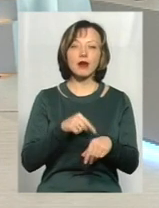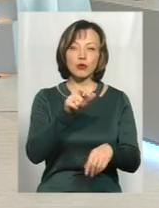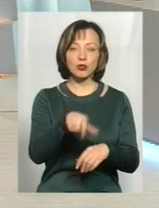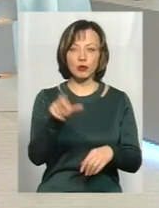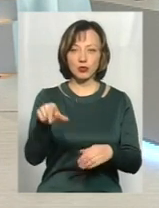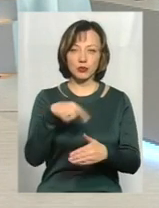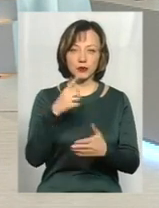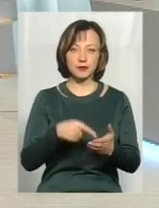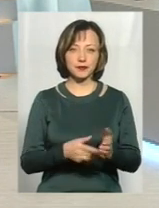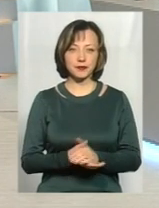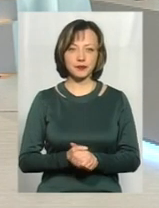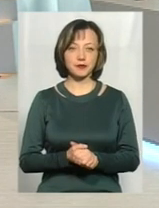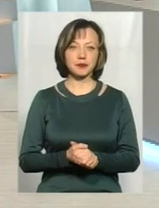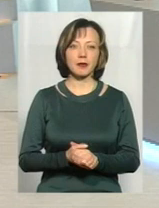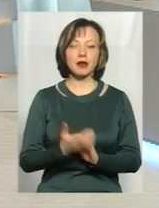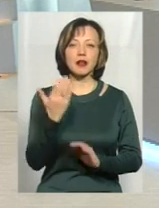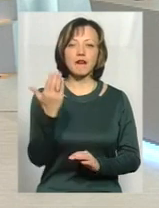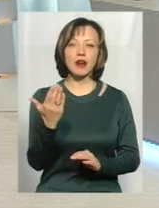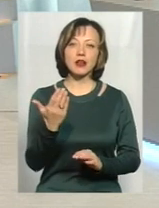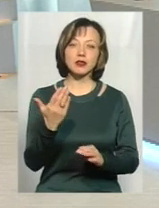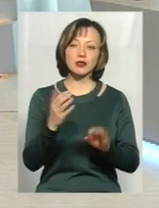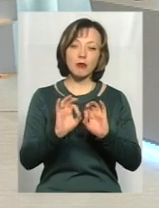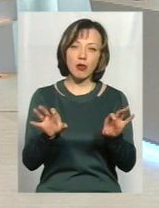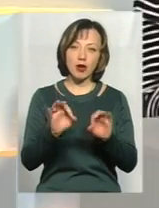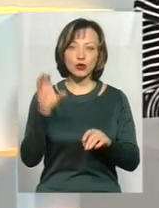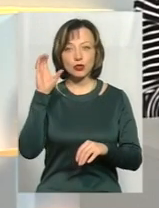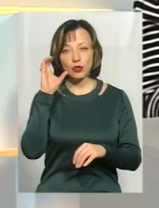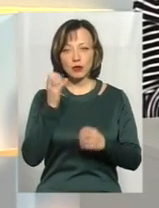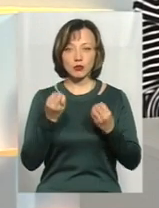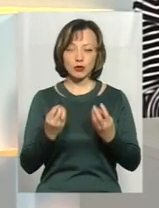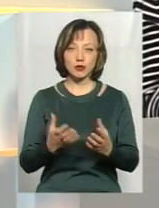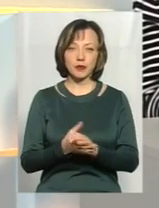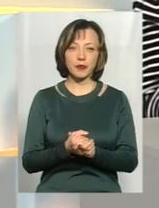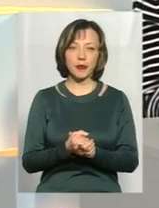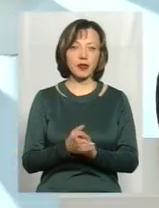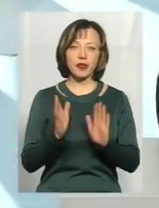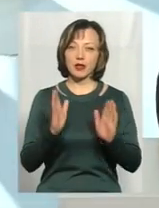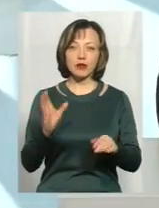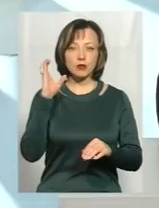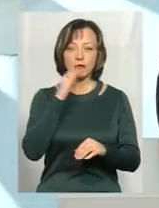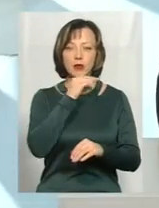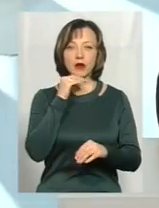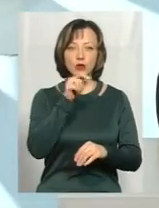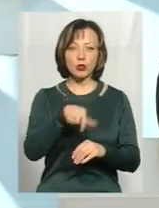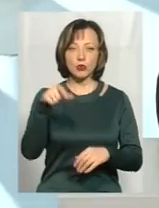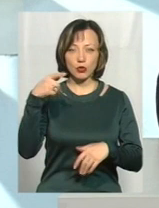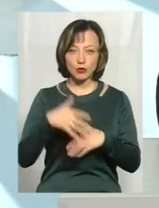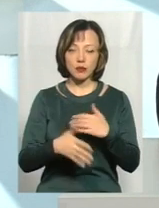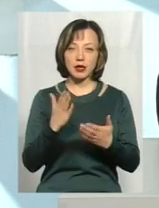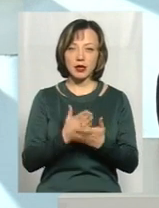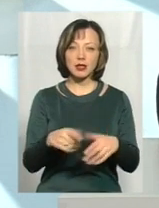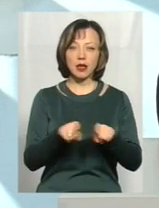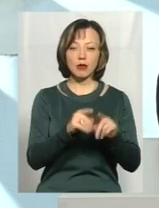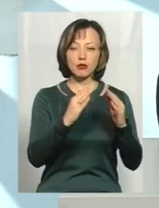взагалі на ваші поради? Чи просто слухають? Ну, не тільки слухають, багато людей розуміють, є такі